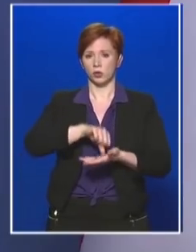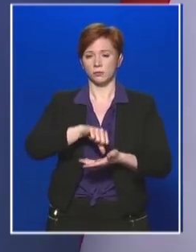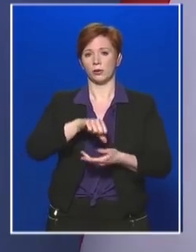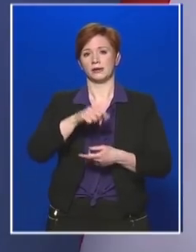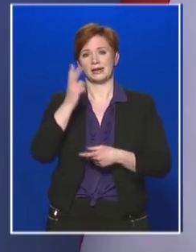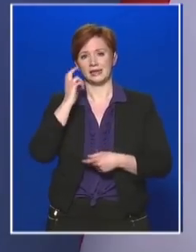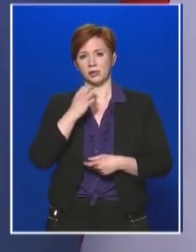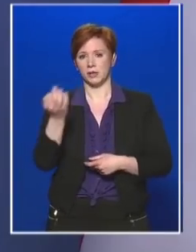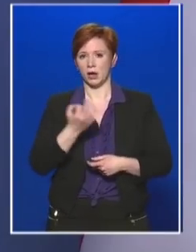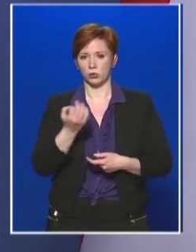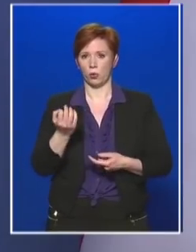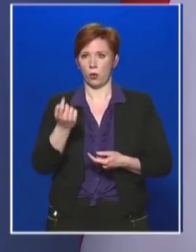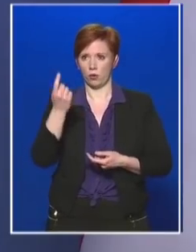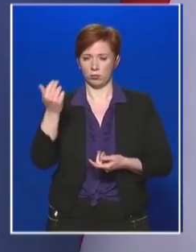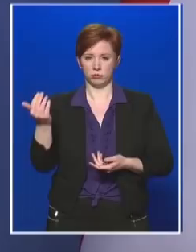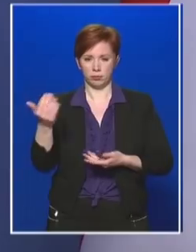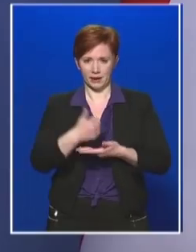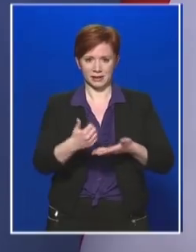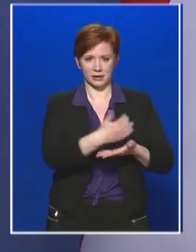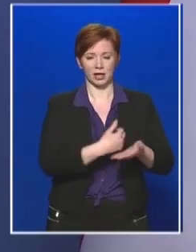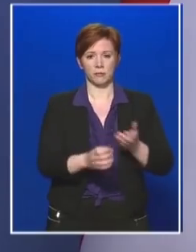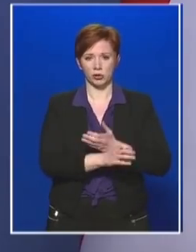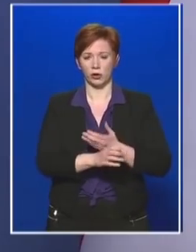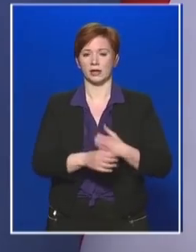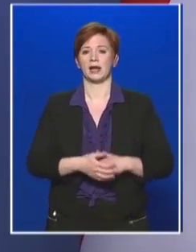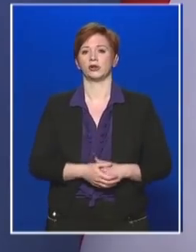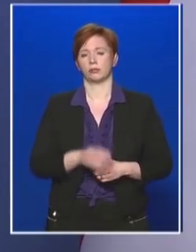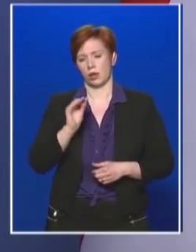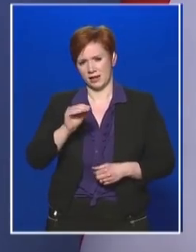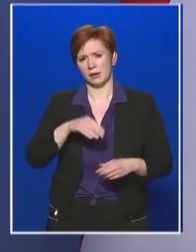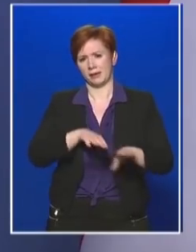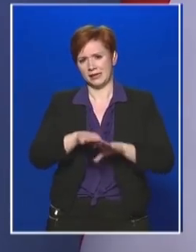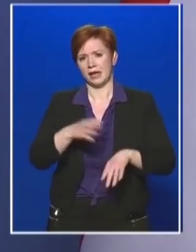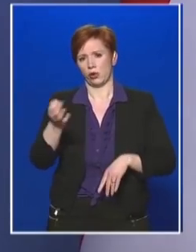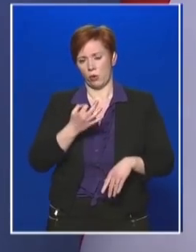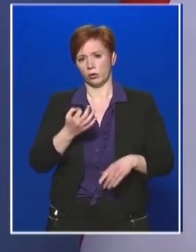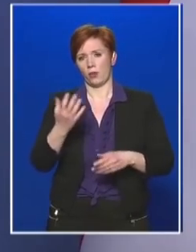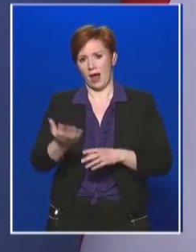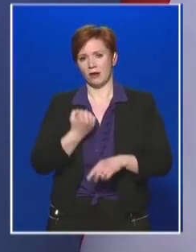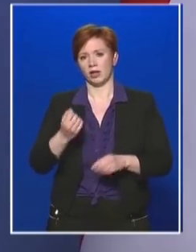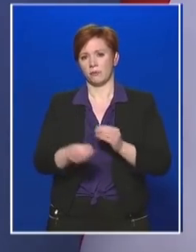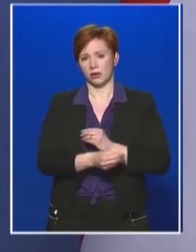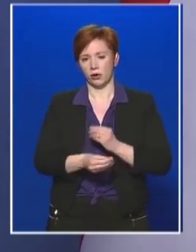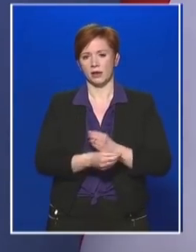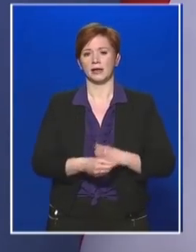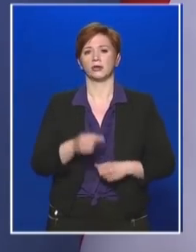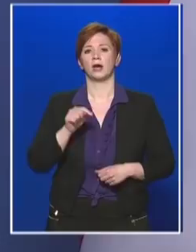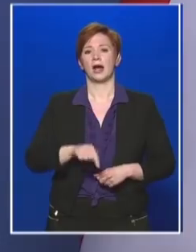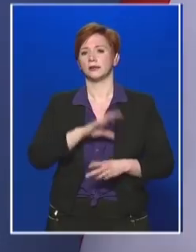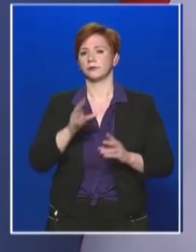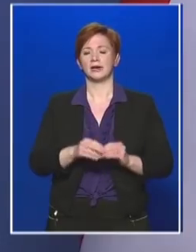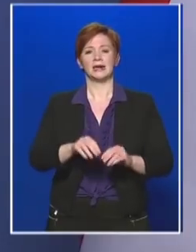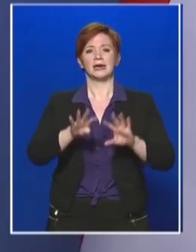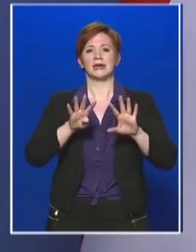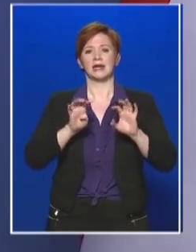beszedett megtakarítás, ez a minisztériumoktól elvont forrásokat jelenti, ez 922 milliárd